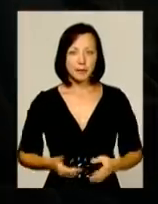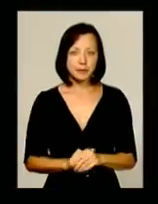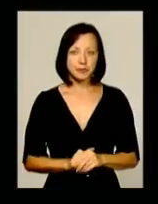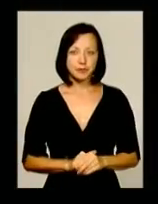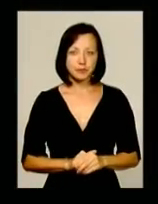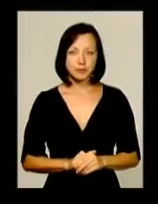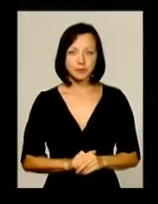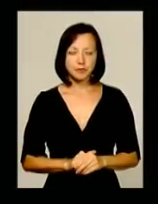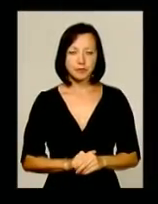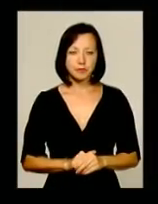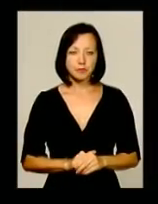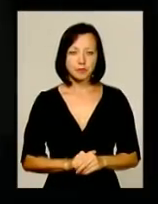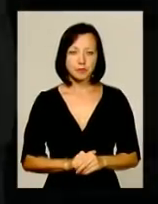життя.